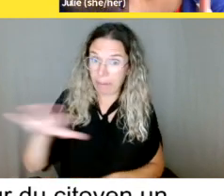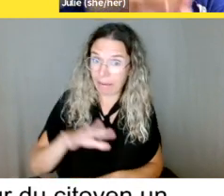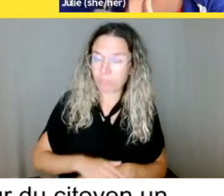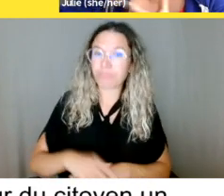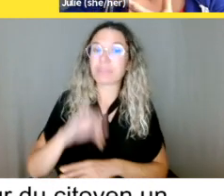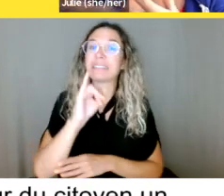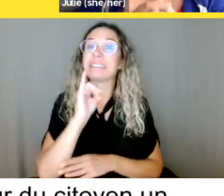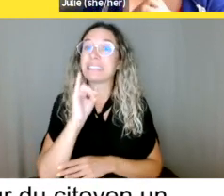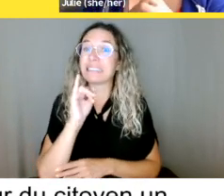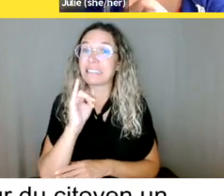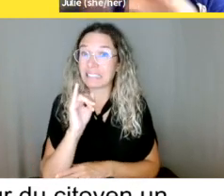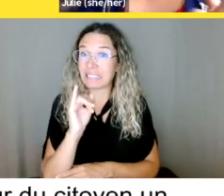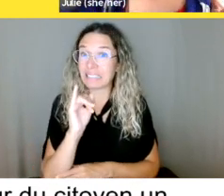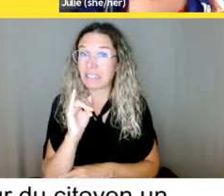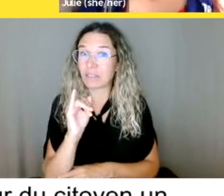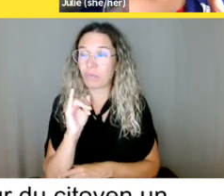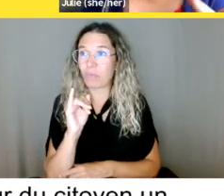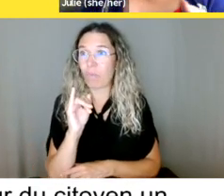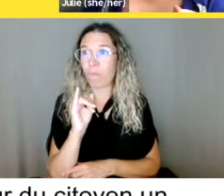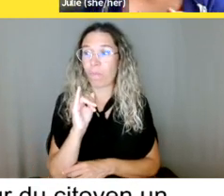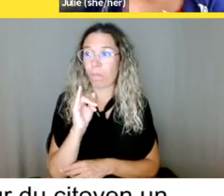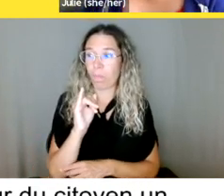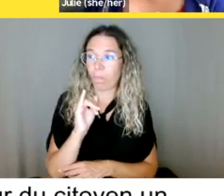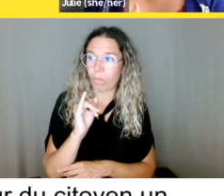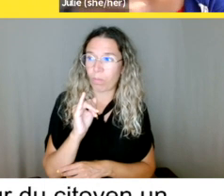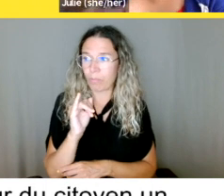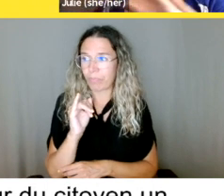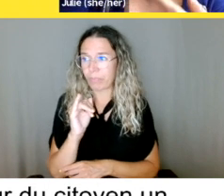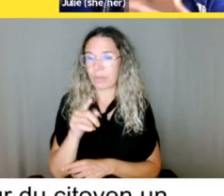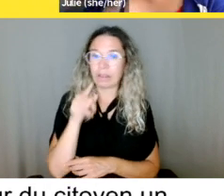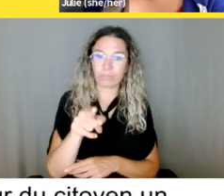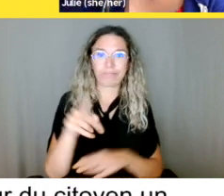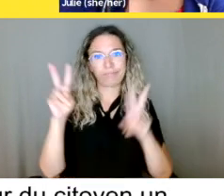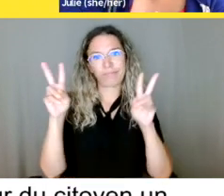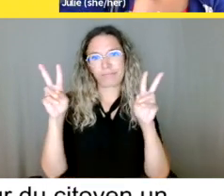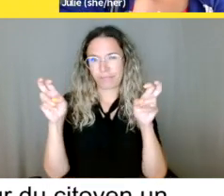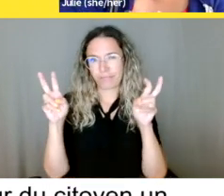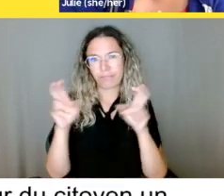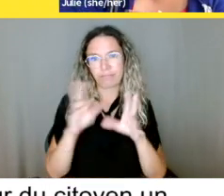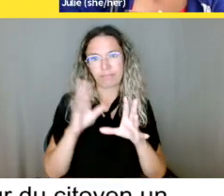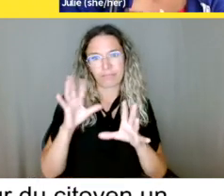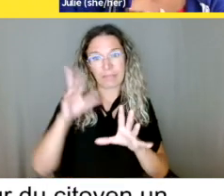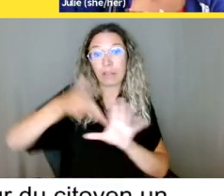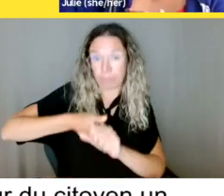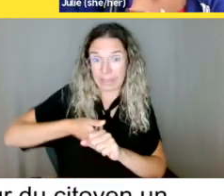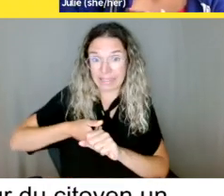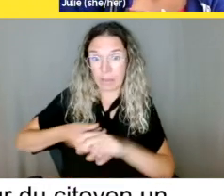de l'interaction. Donc, mettons, tu enregistres une discussion entre toi et un employé d